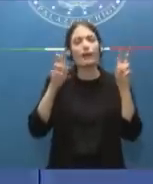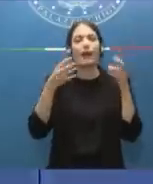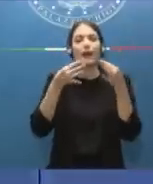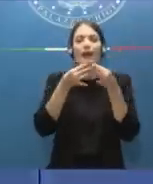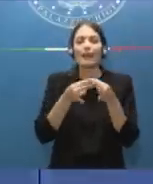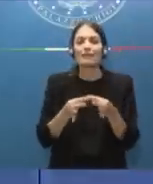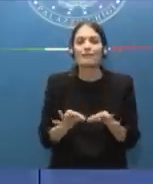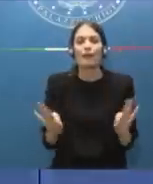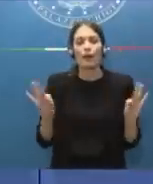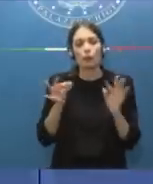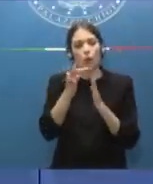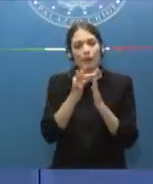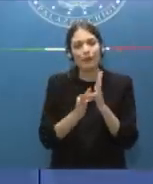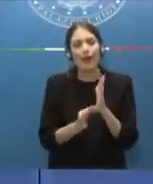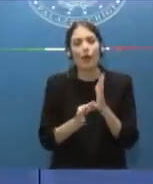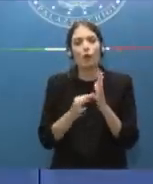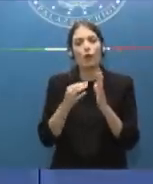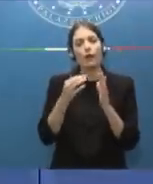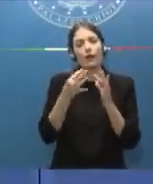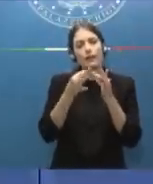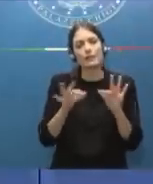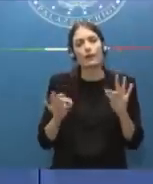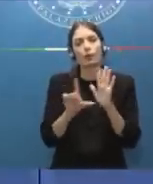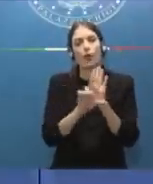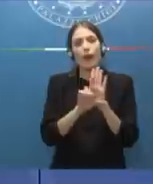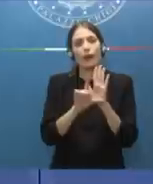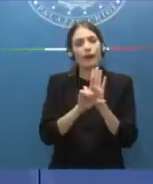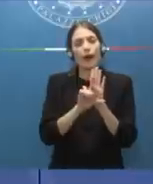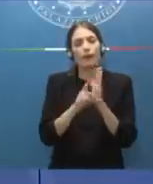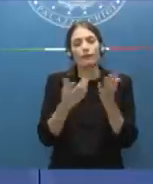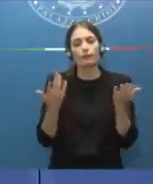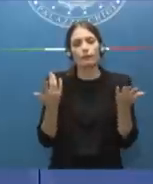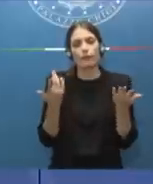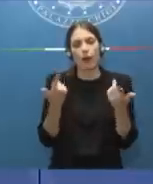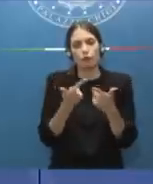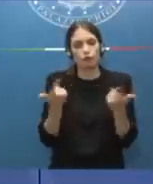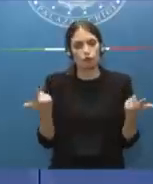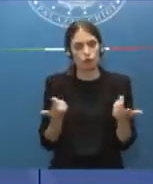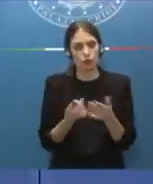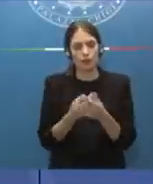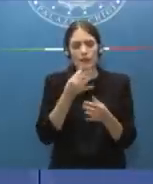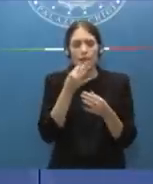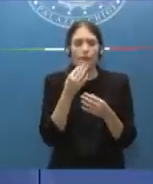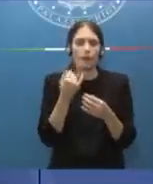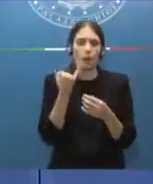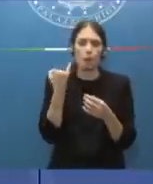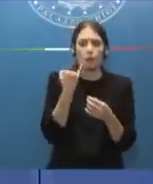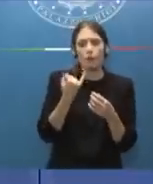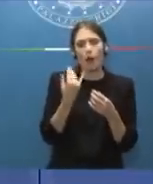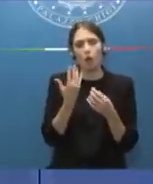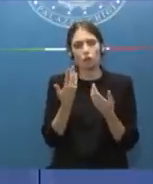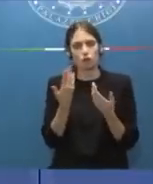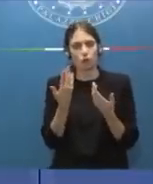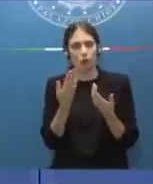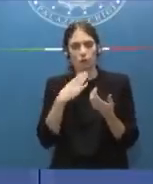regole e del rispetto della legalità. E quindi era ragionevolmente più agevole organizzare un'iniziativa di questo genere perché